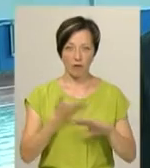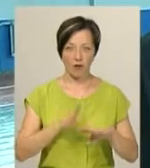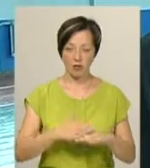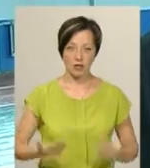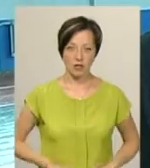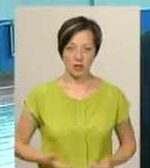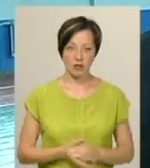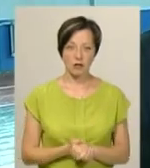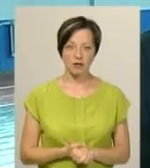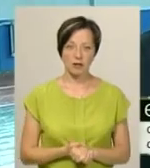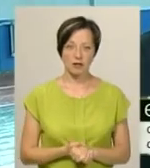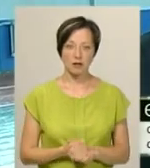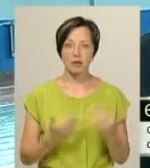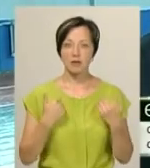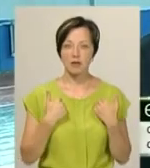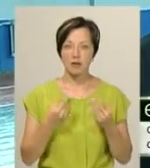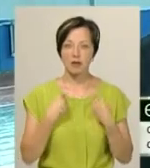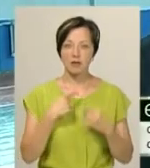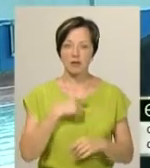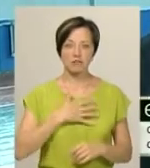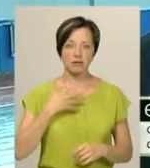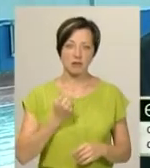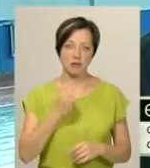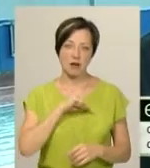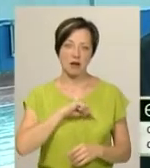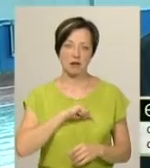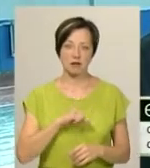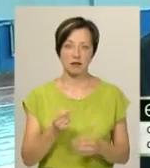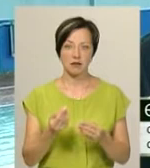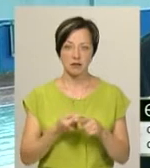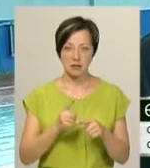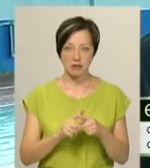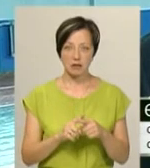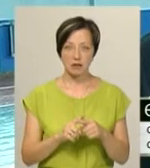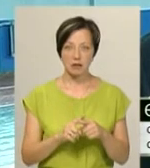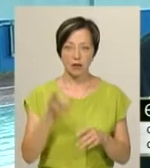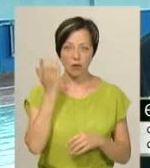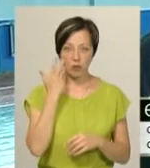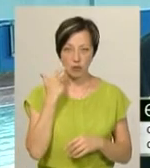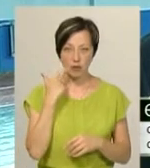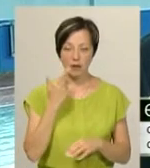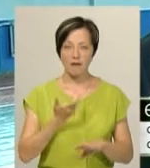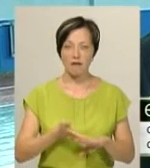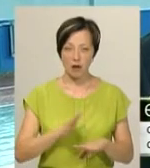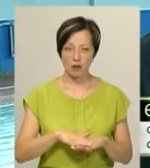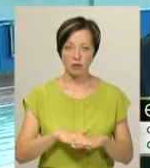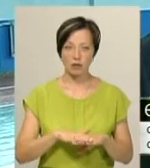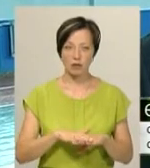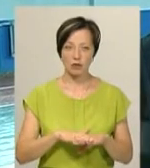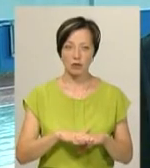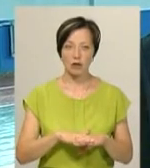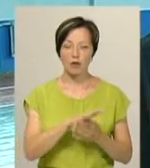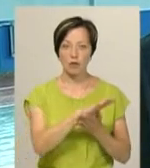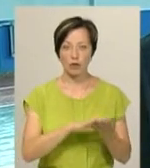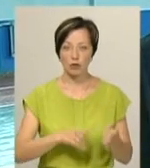Мені дало багато, що в першу чергу це характер. Характер – це коли важко, це ти